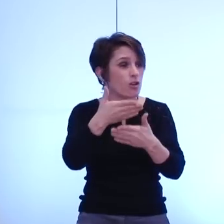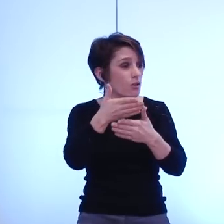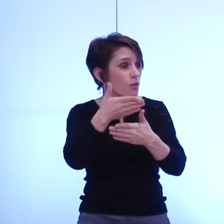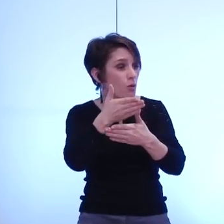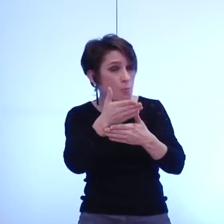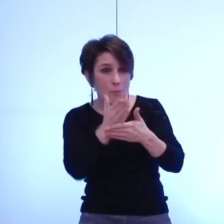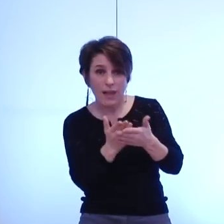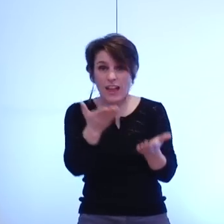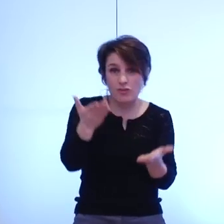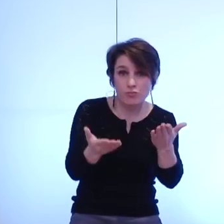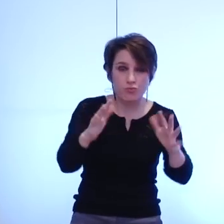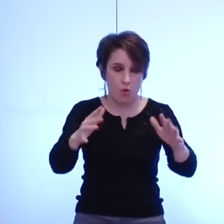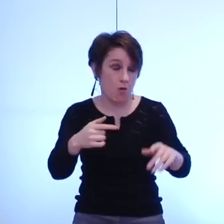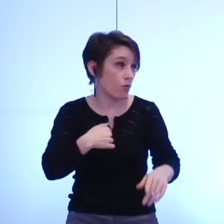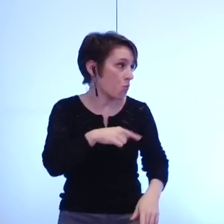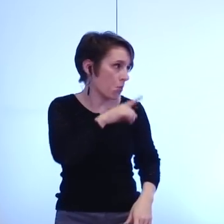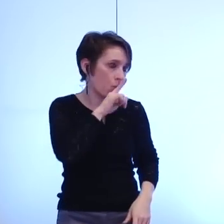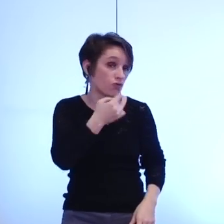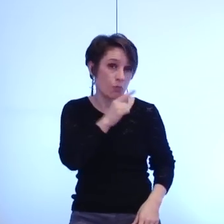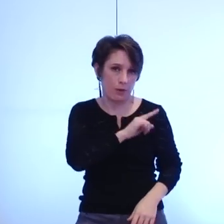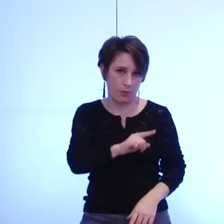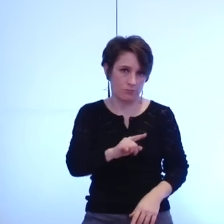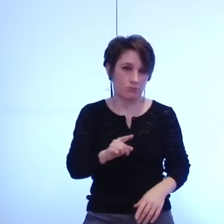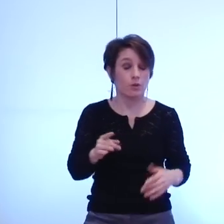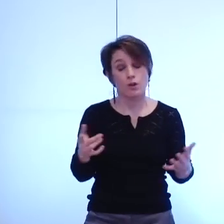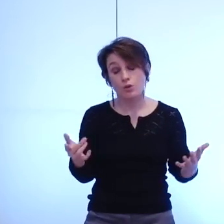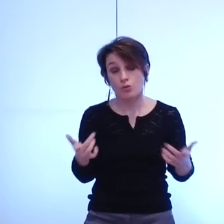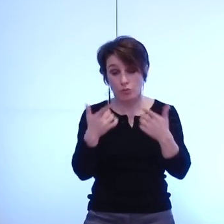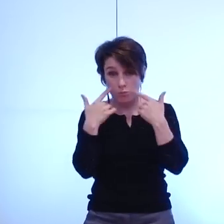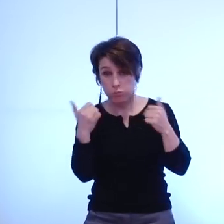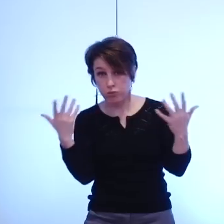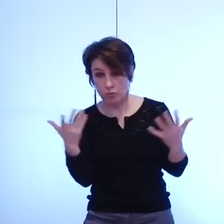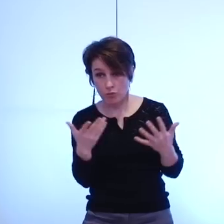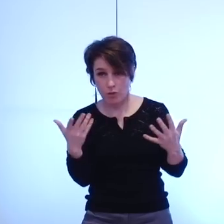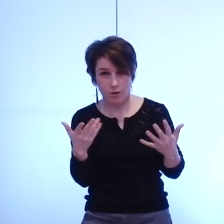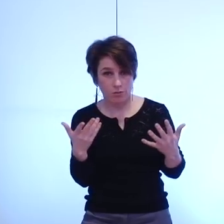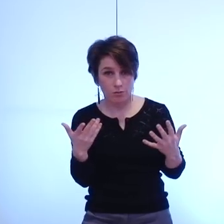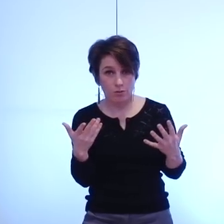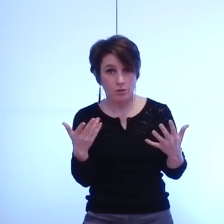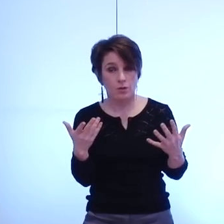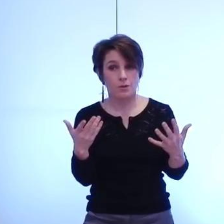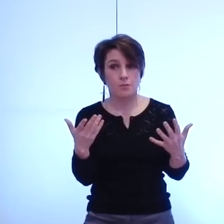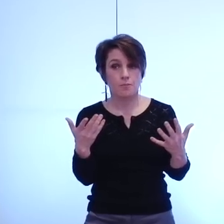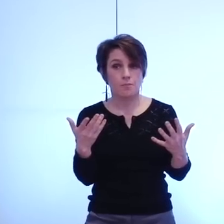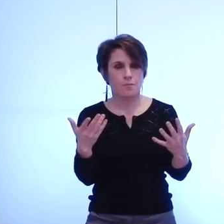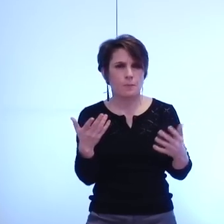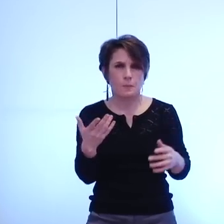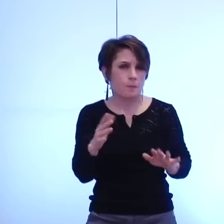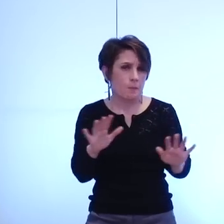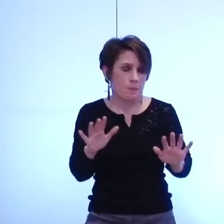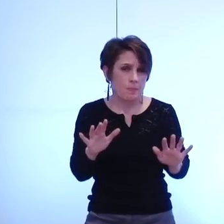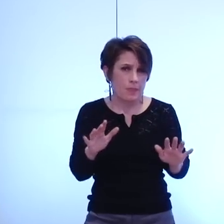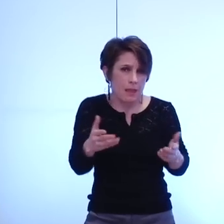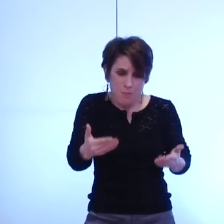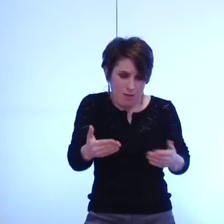on voit donc bien qu'il n'est plus question de débattre du développement des